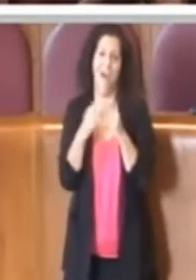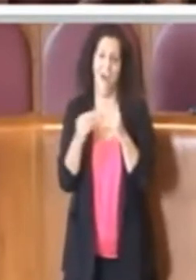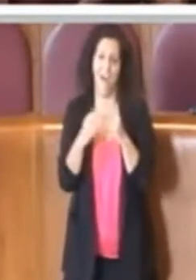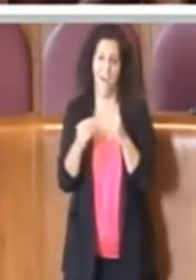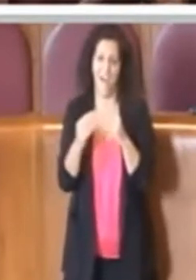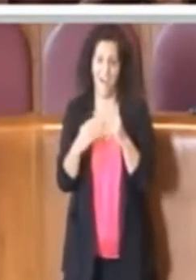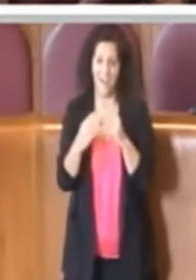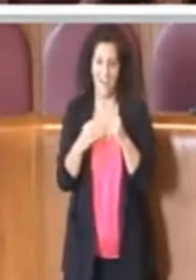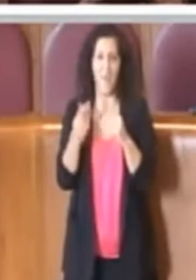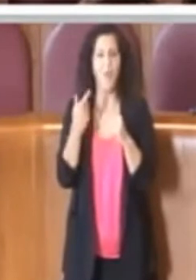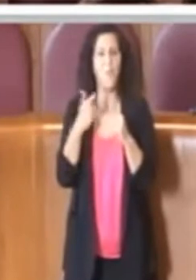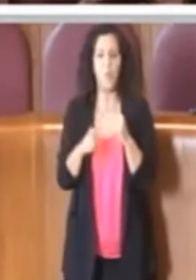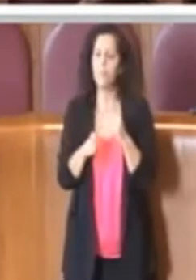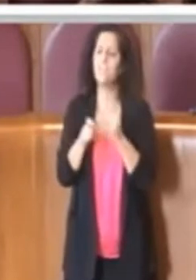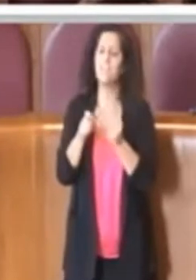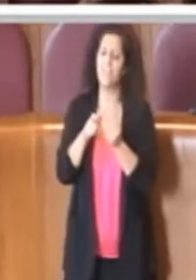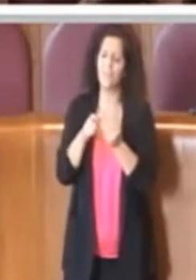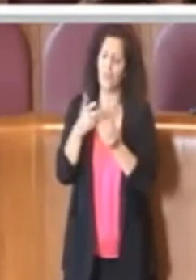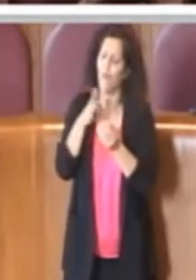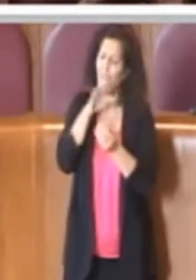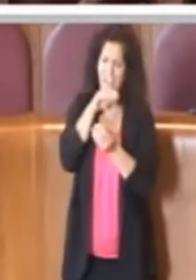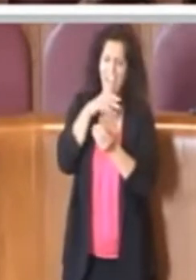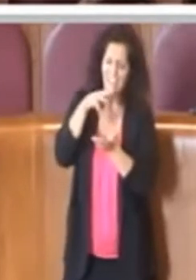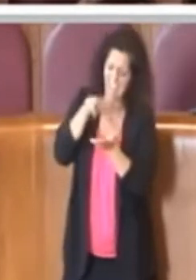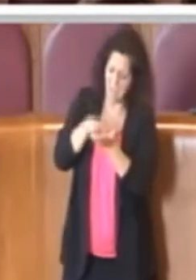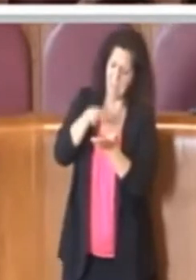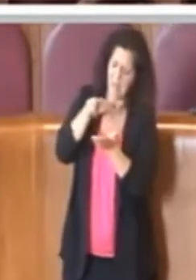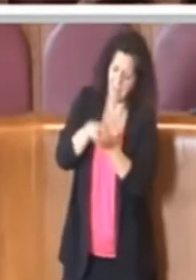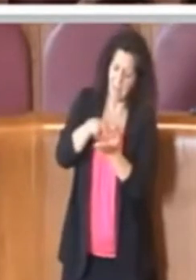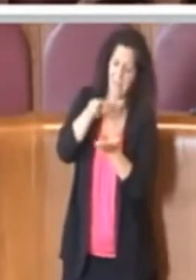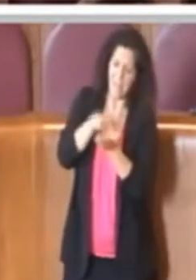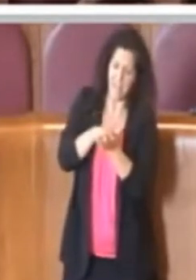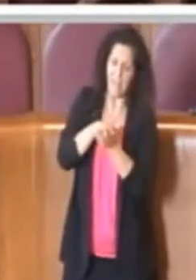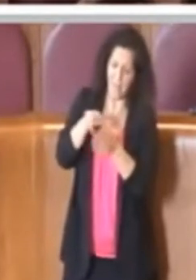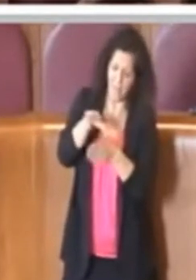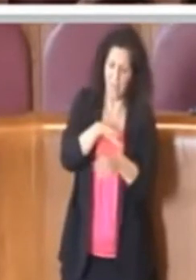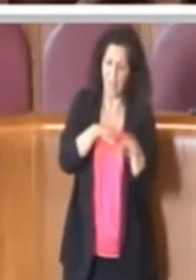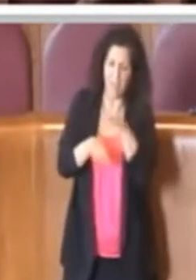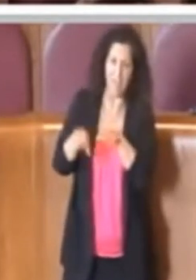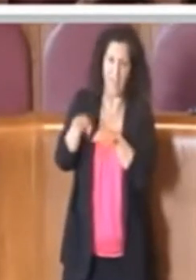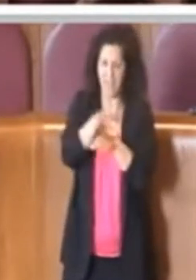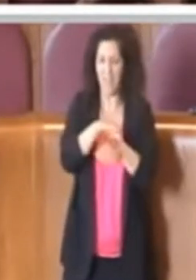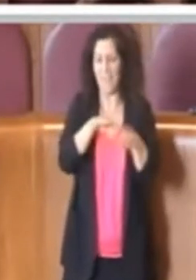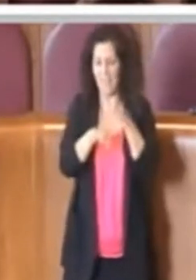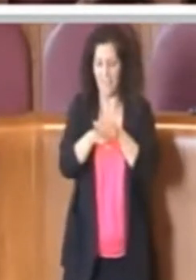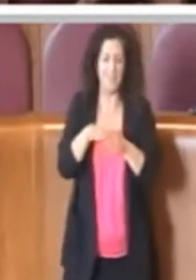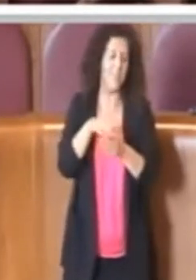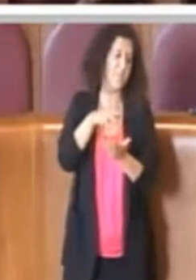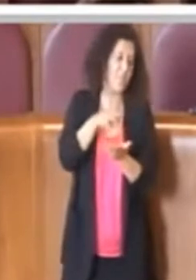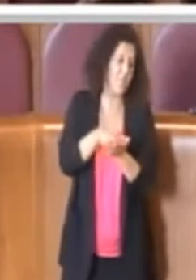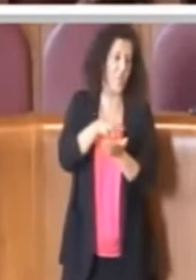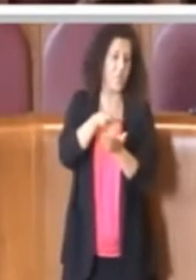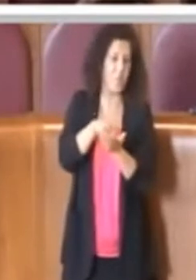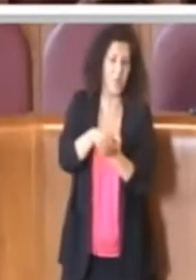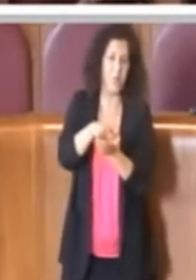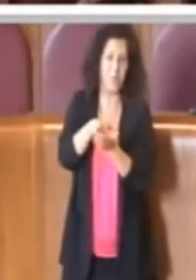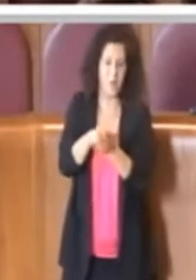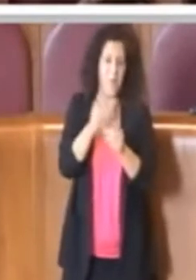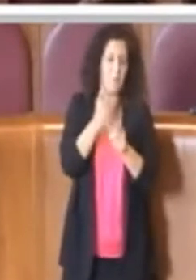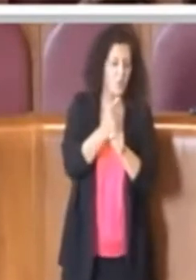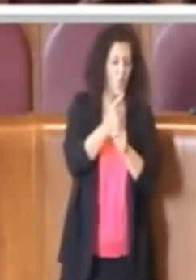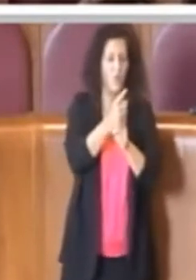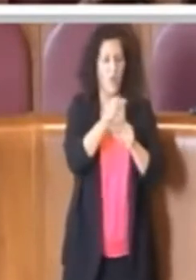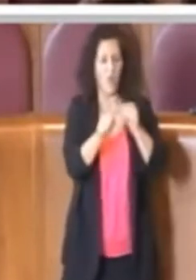serie stratificata di provvedimenti che nel tempo avevano posto mano alle varie necessità